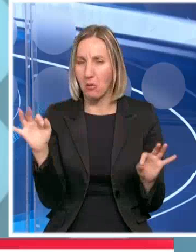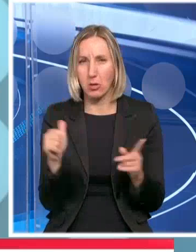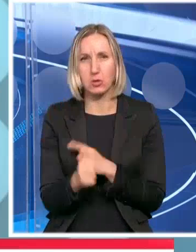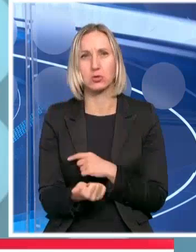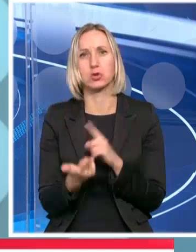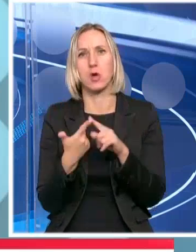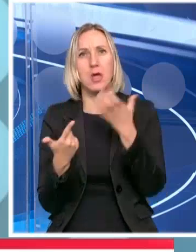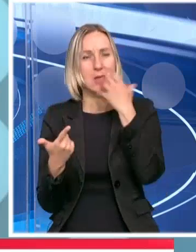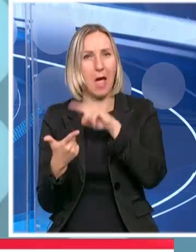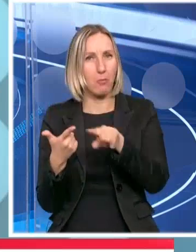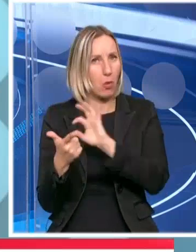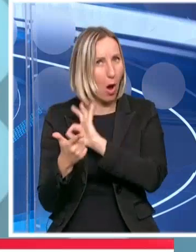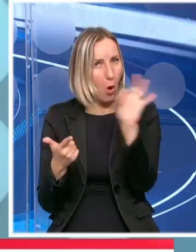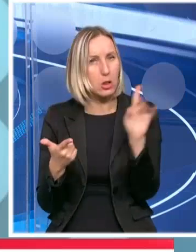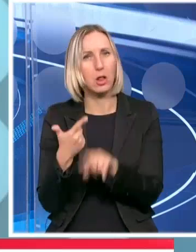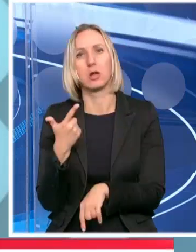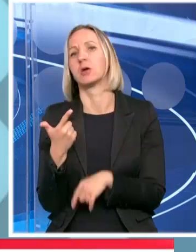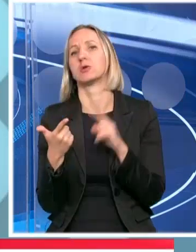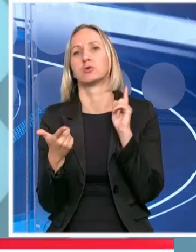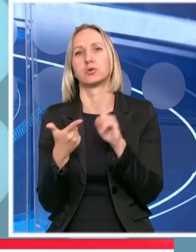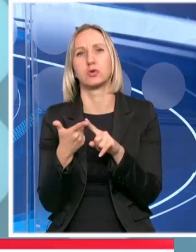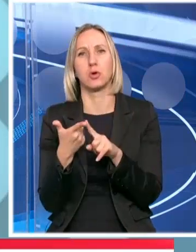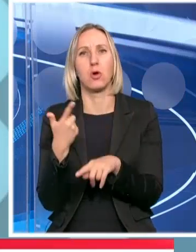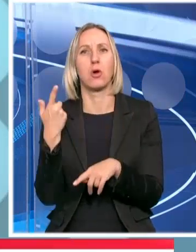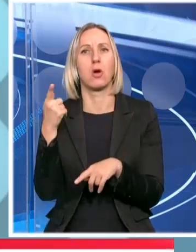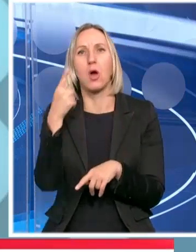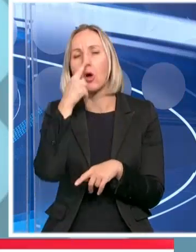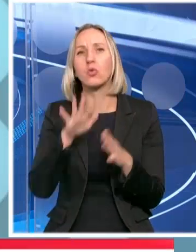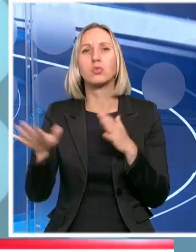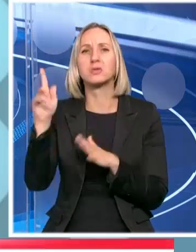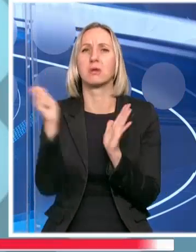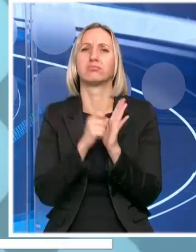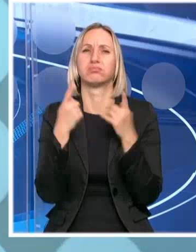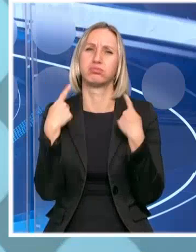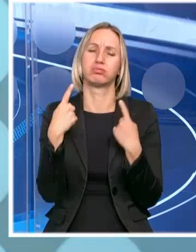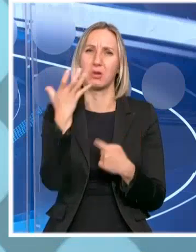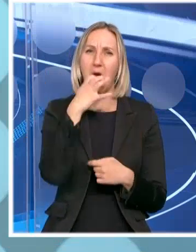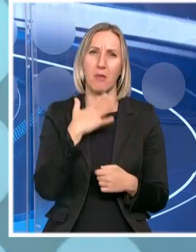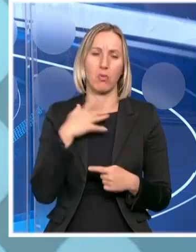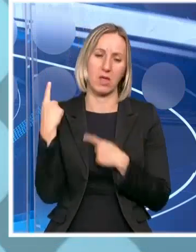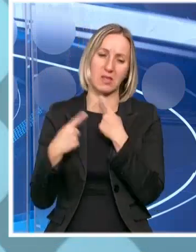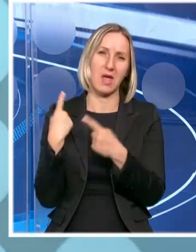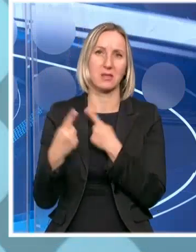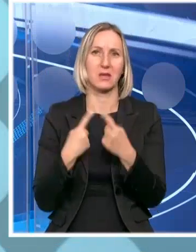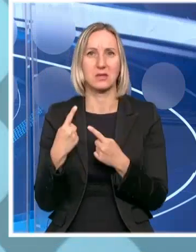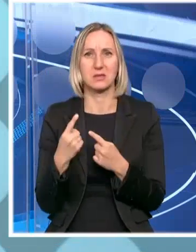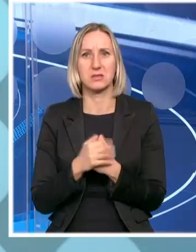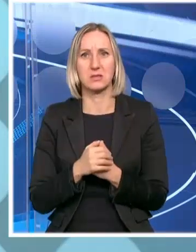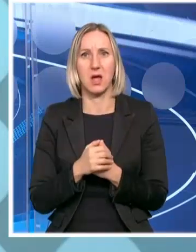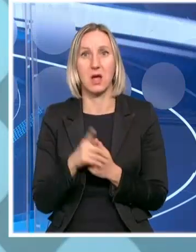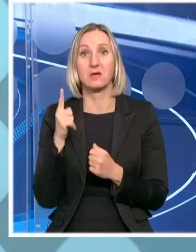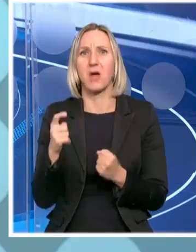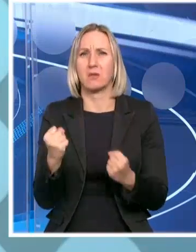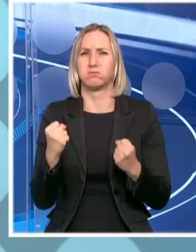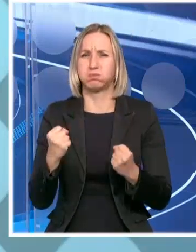dobro. Jabuka ćemo proći jako dobro naše tradicionalno tržište, prostor Ruske federacije. Što bih rekli, žargonom, sve puca od izvoza.